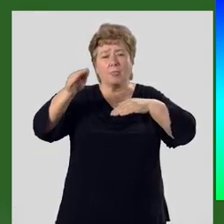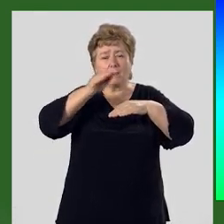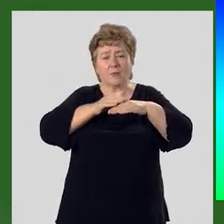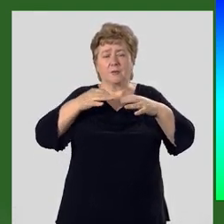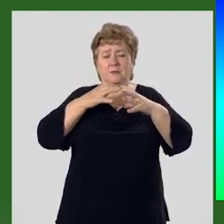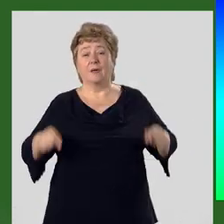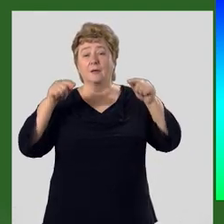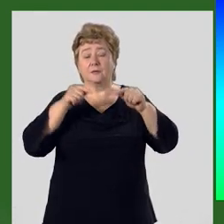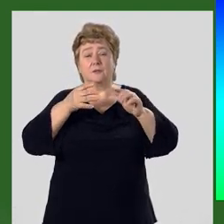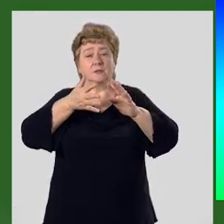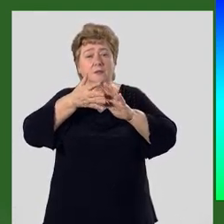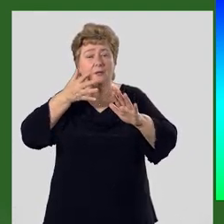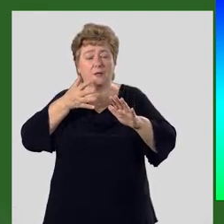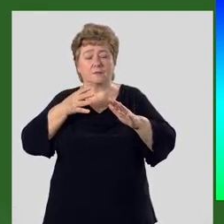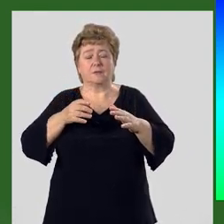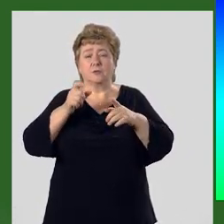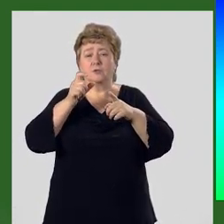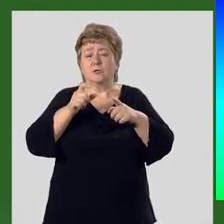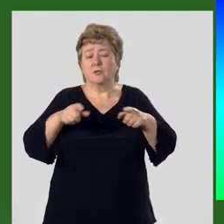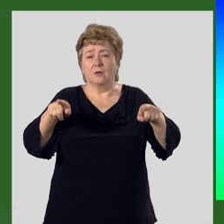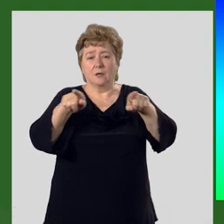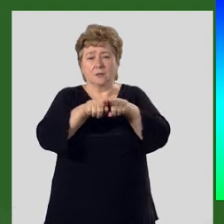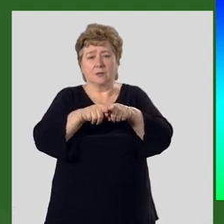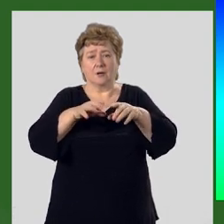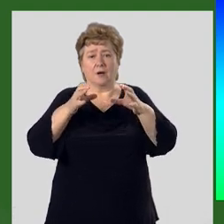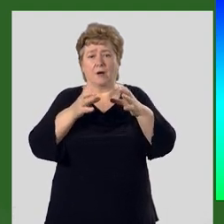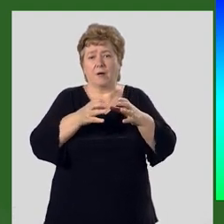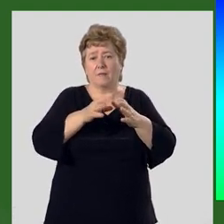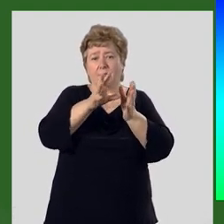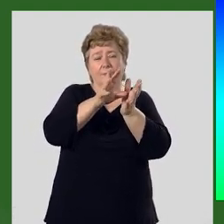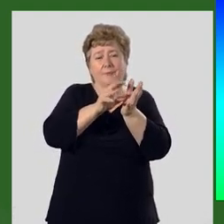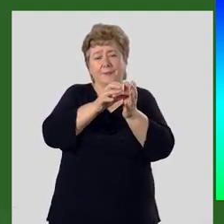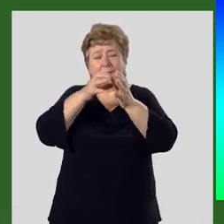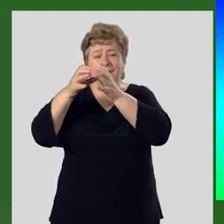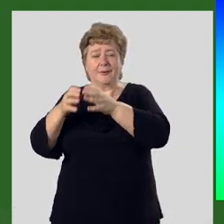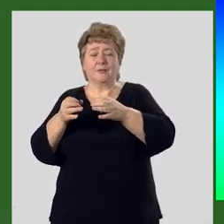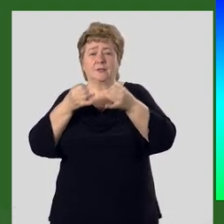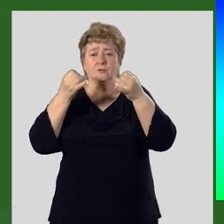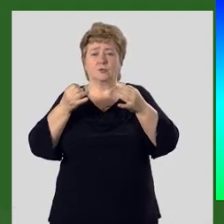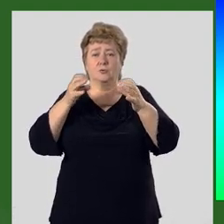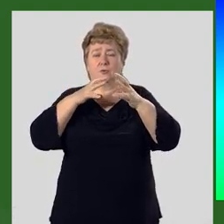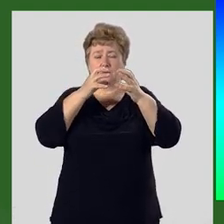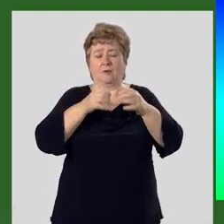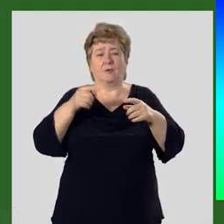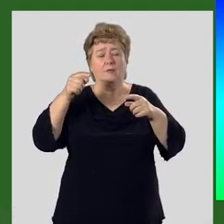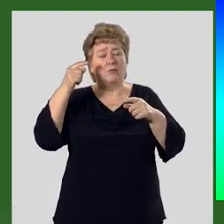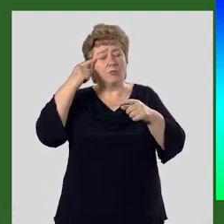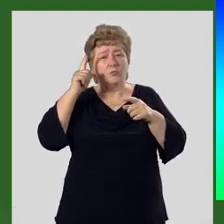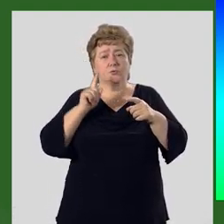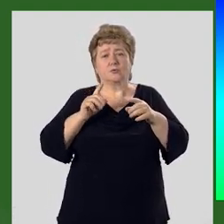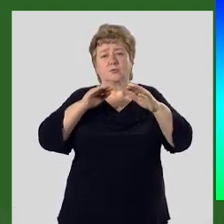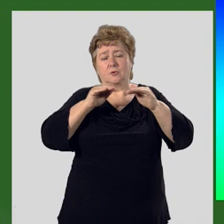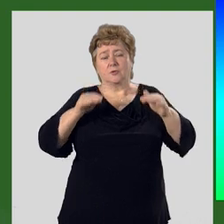Земли. Здесь ясно, словно на макете, видна история Земли. Ее, наверное, даже